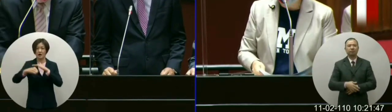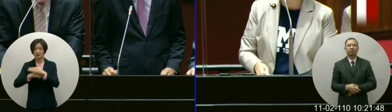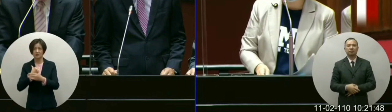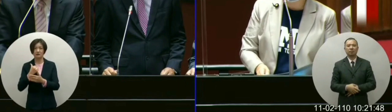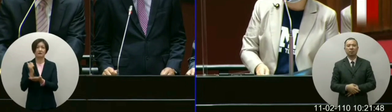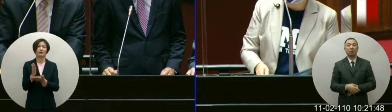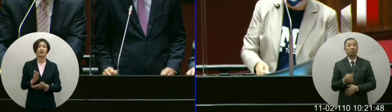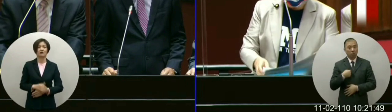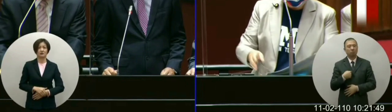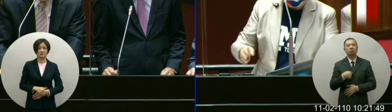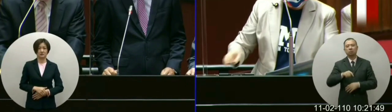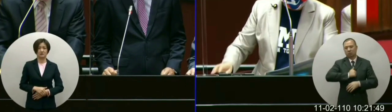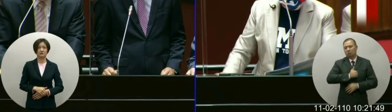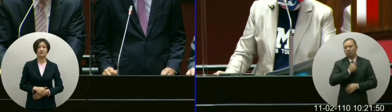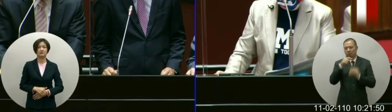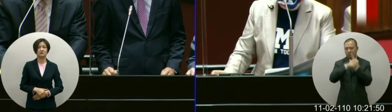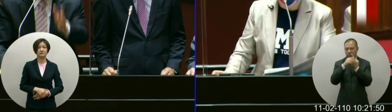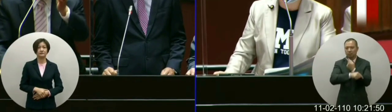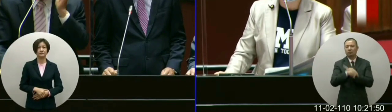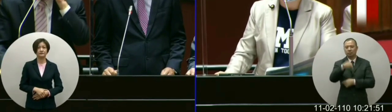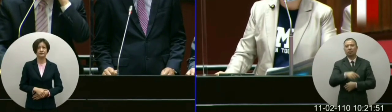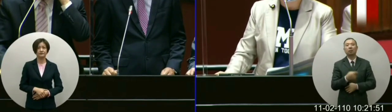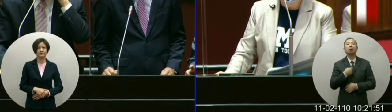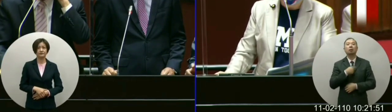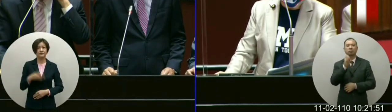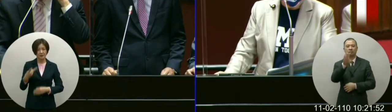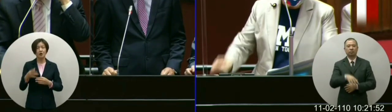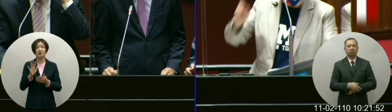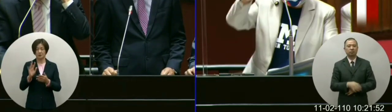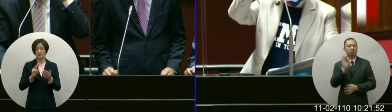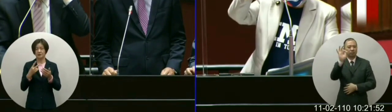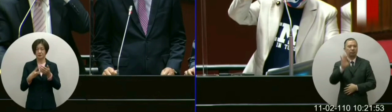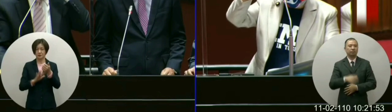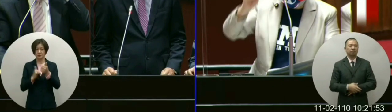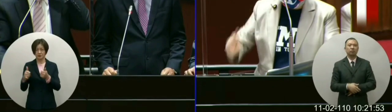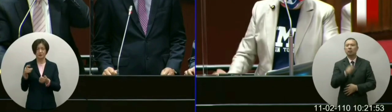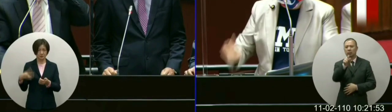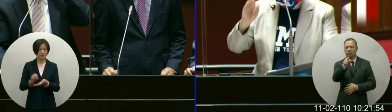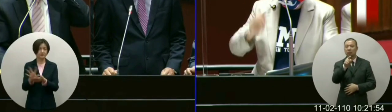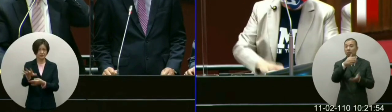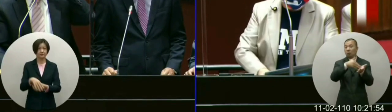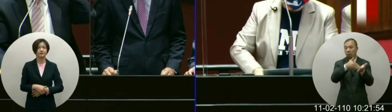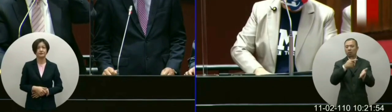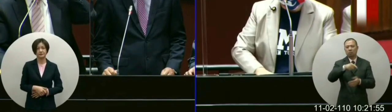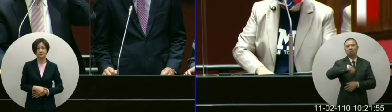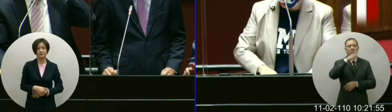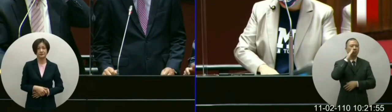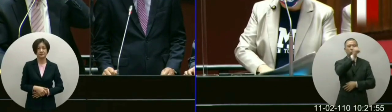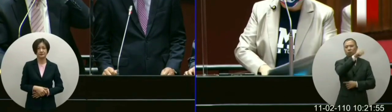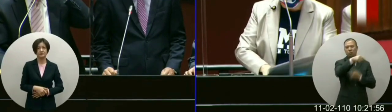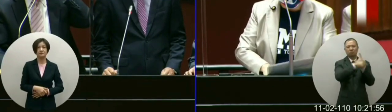我们要好好的来做功课来本席跟你讨论不是在给会员报告你要好好跟我报告你去做功课